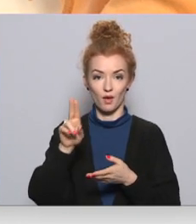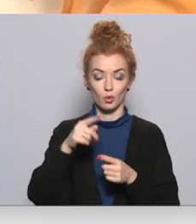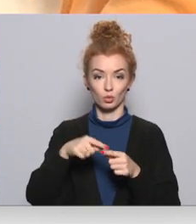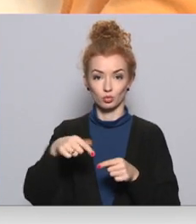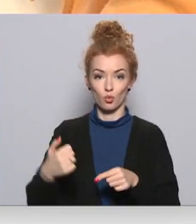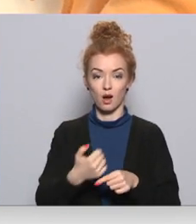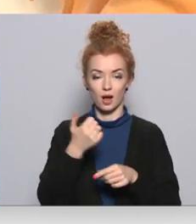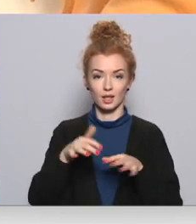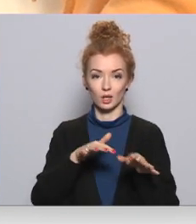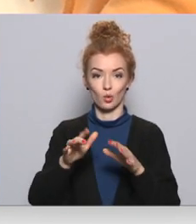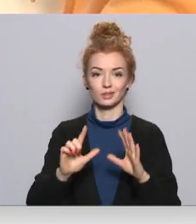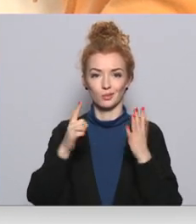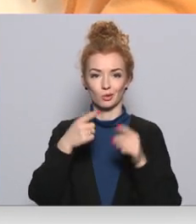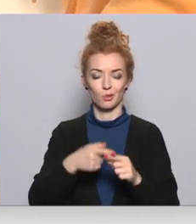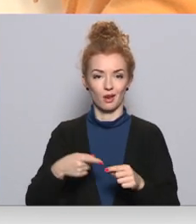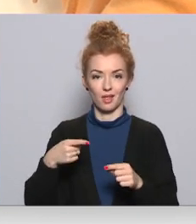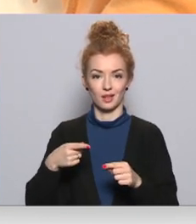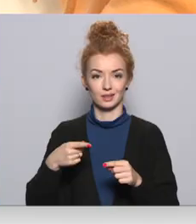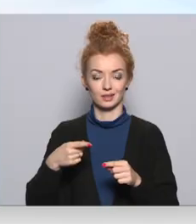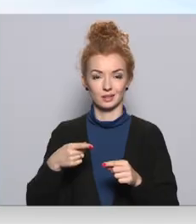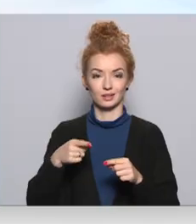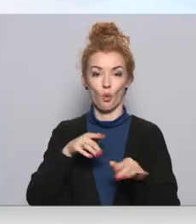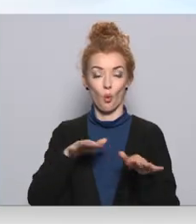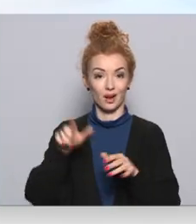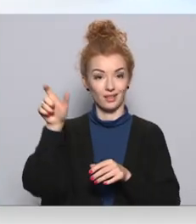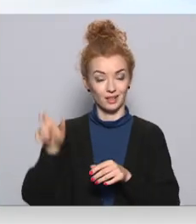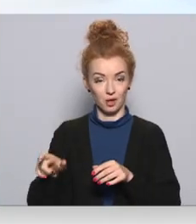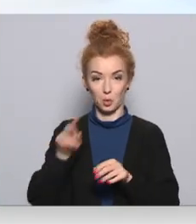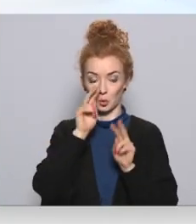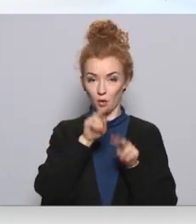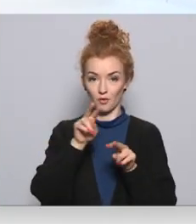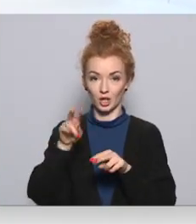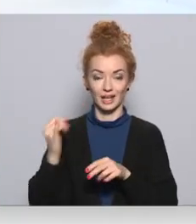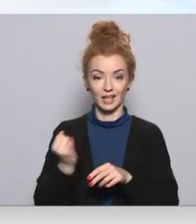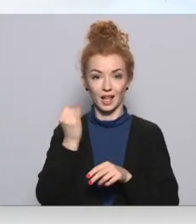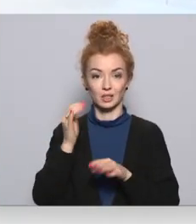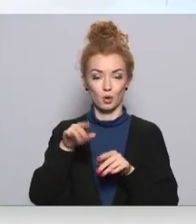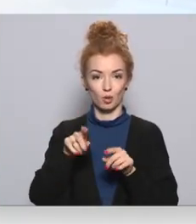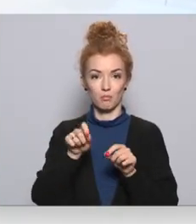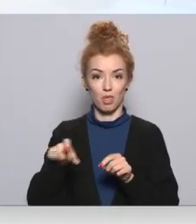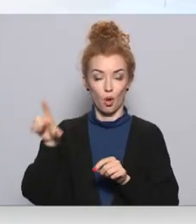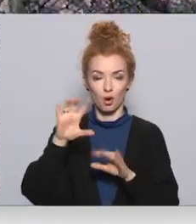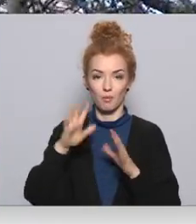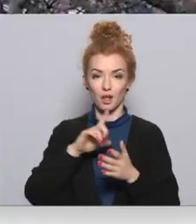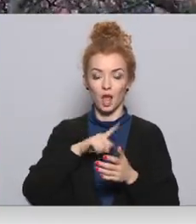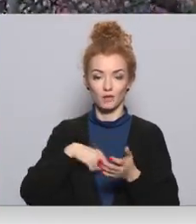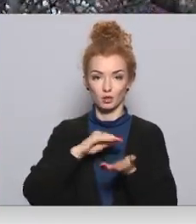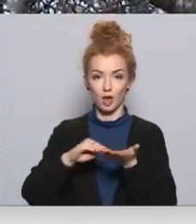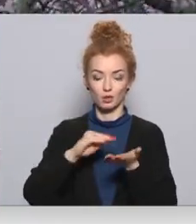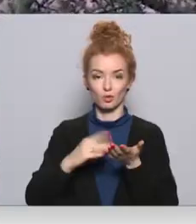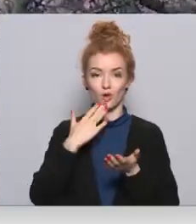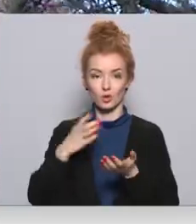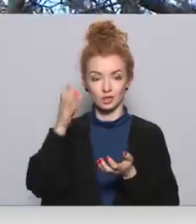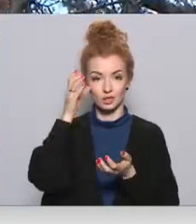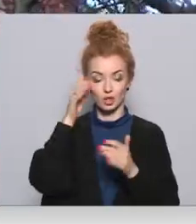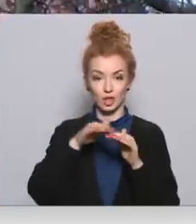un šogad tiks rīkots jau septīto reizi. Diktāta organizātā ir novērojuši. Interes par to aug, bet latviešu rakstu valodas zināšana